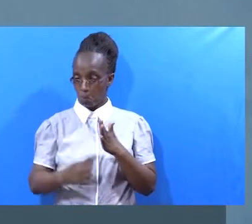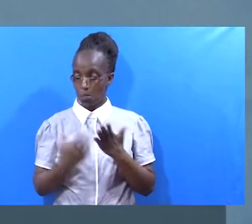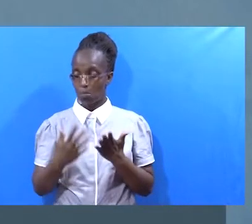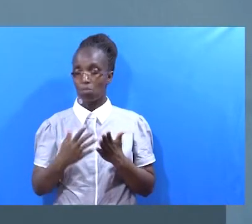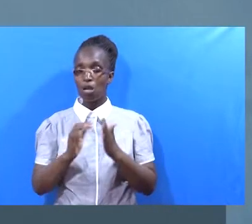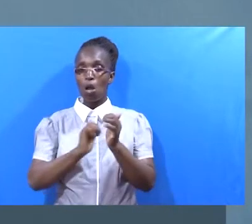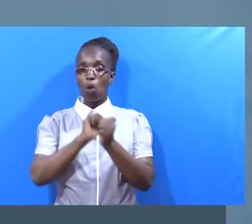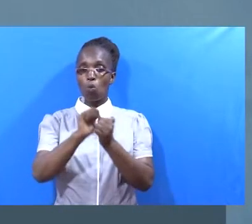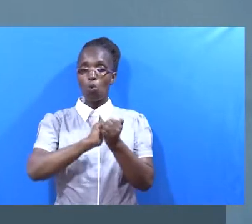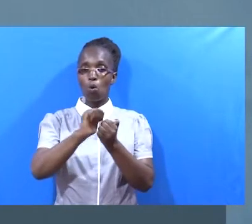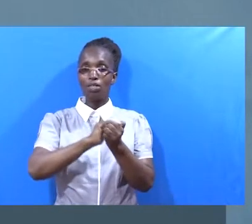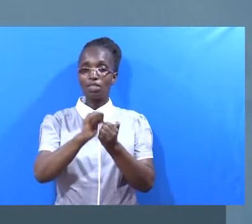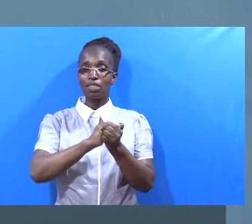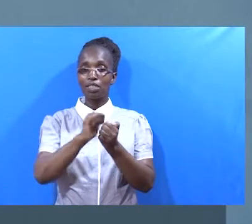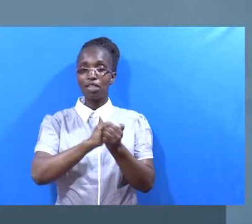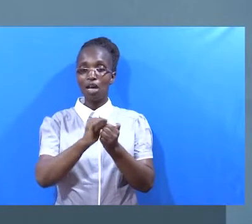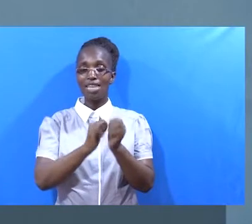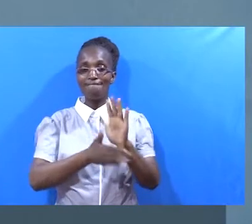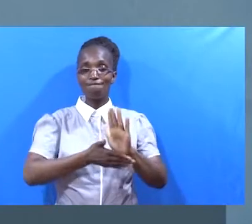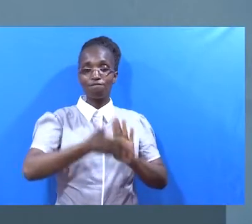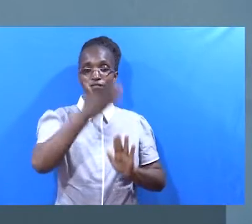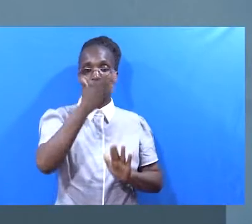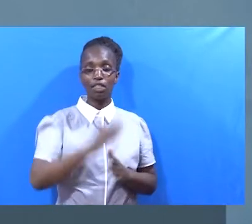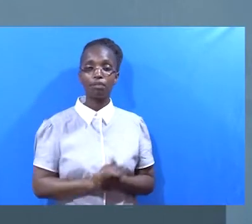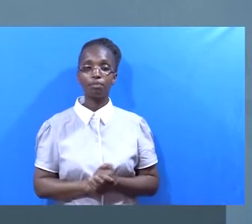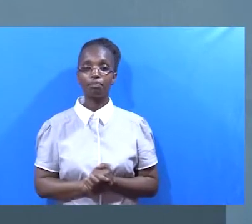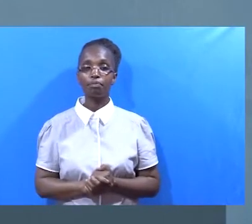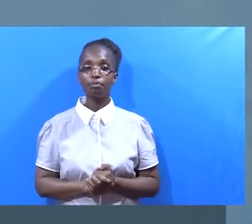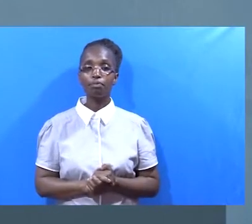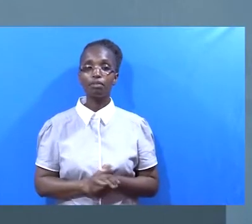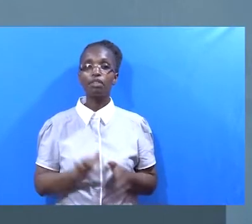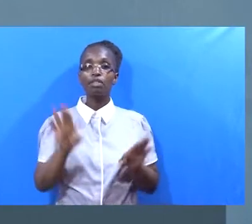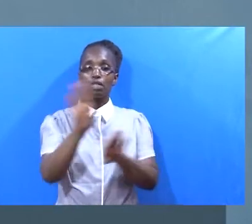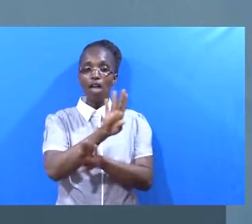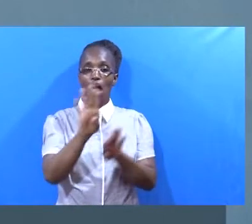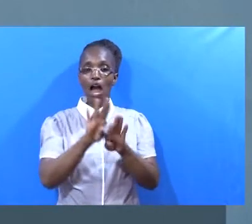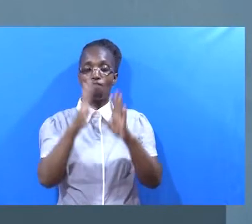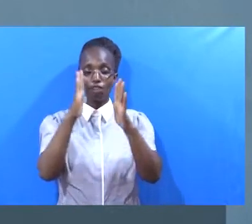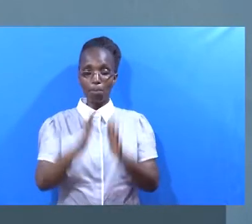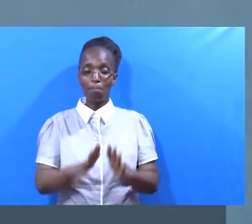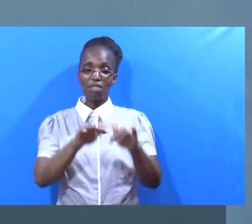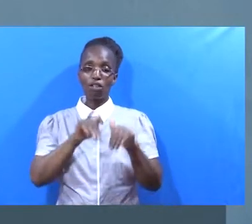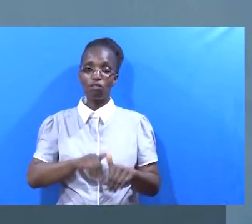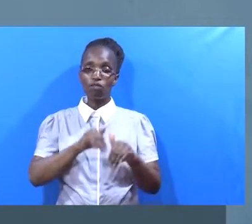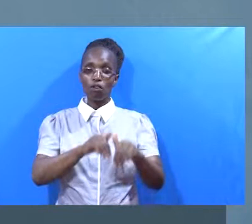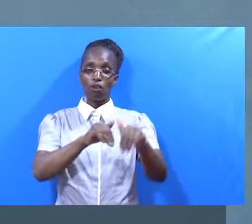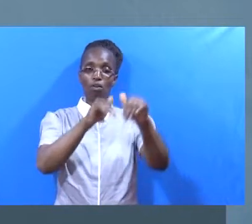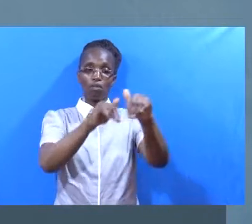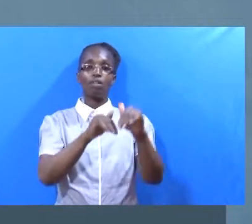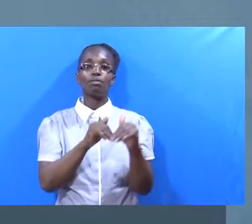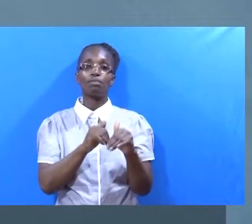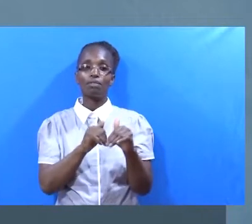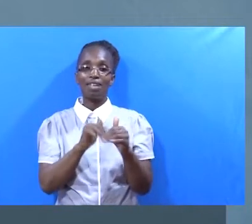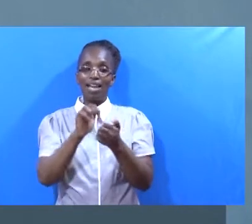osha migu Ama kuwa atawatha migu Kila mmoja kufatana na yule